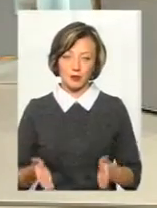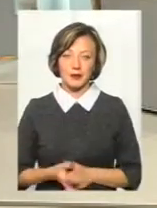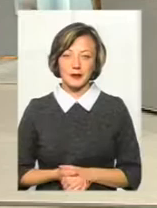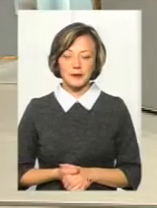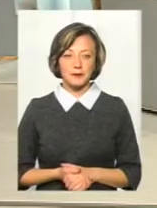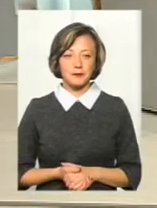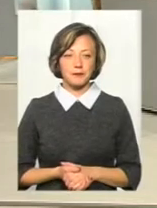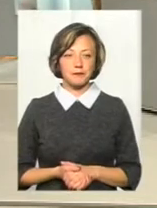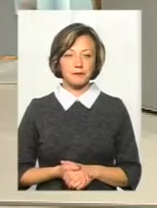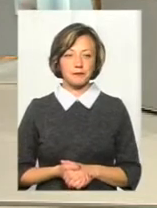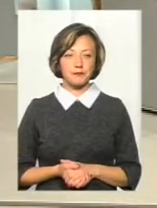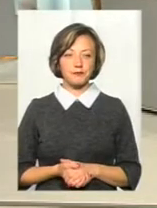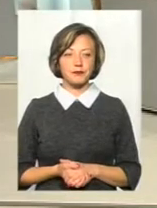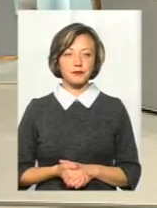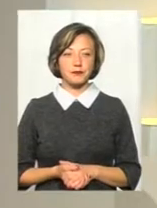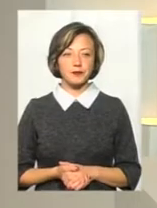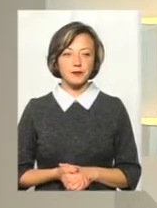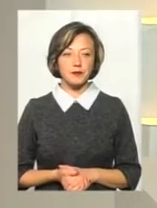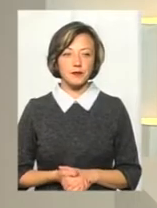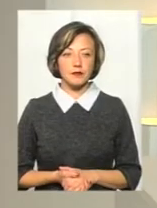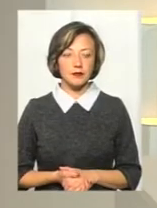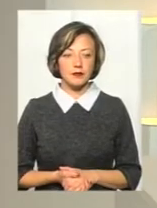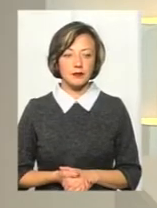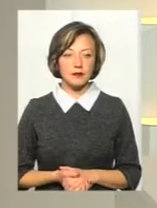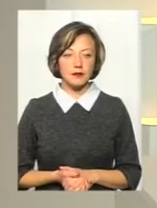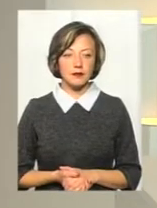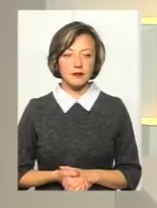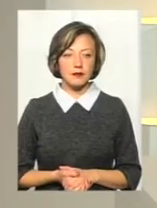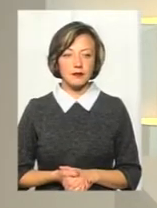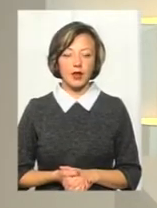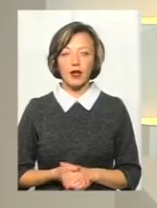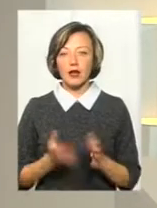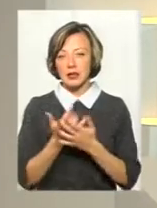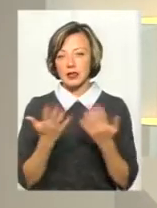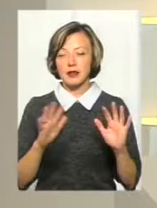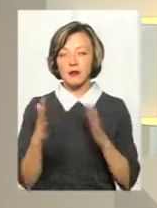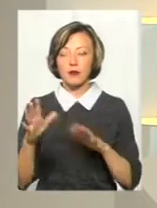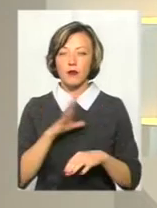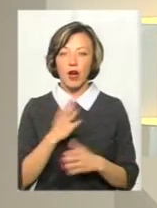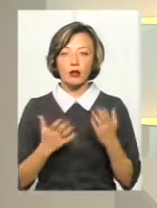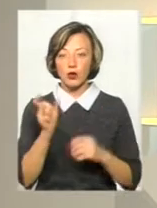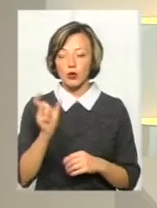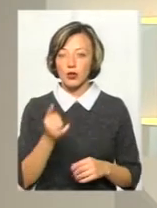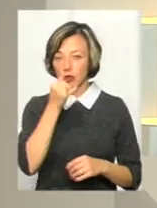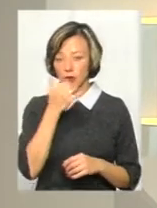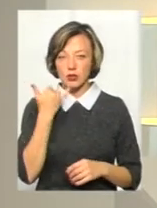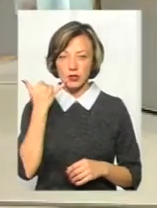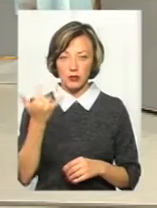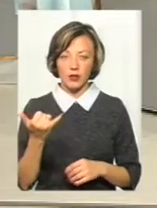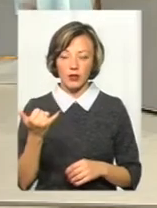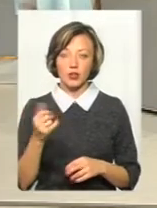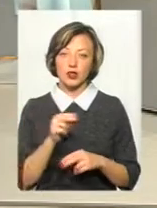місця. Але все ж таки, якщо, ну, всякі випадки бувають, якщо людина не може зателефонувати, то